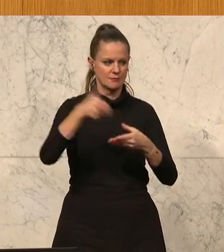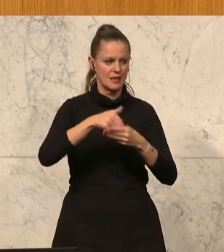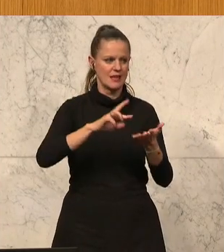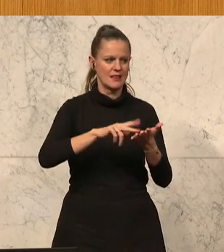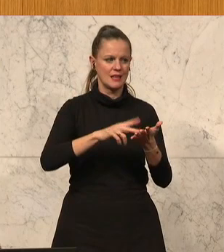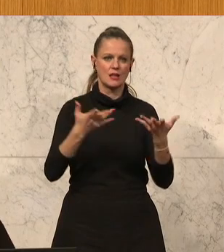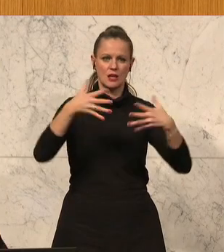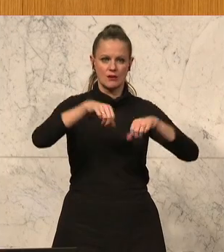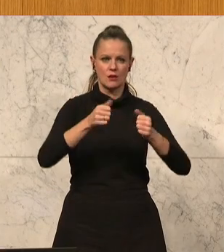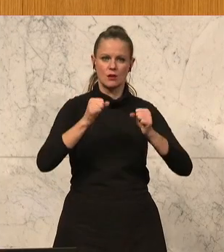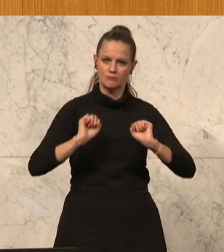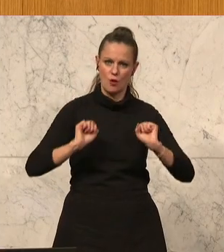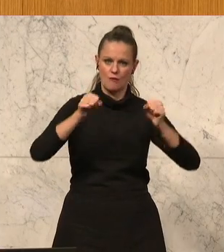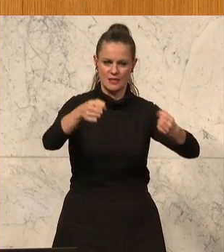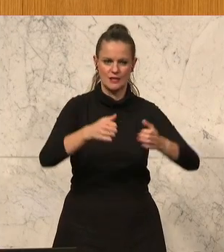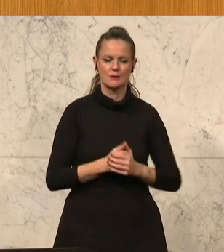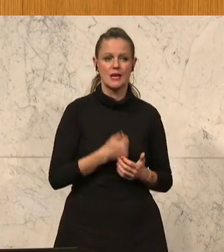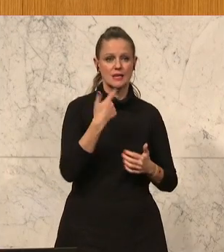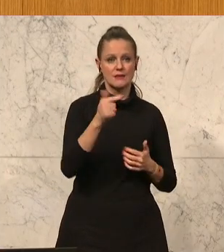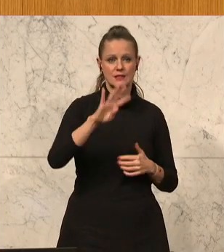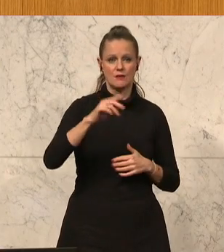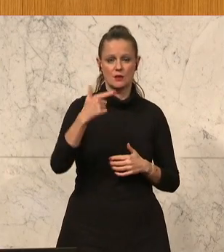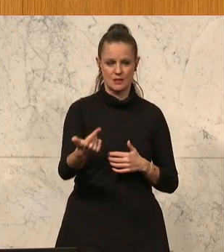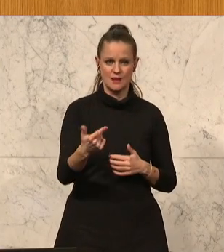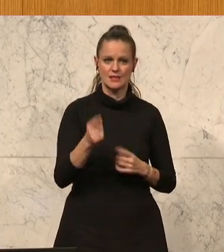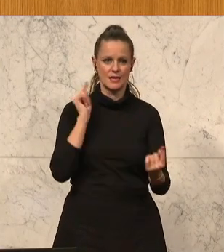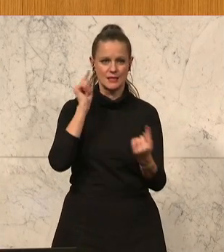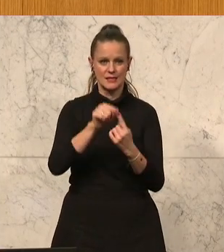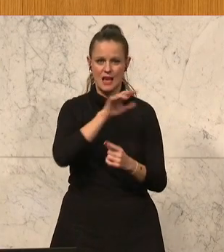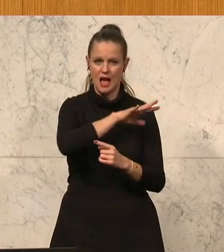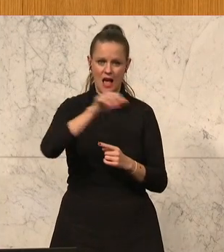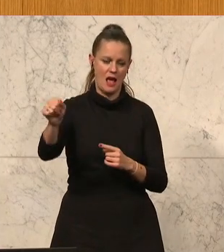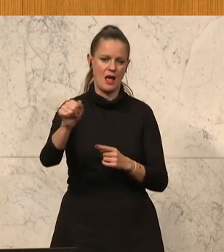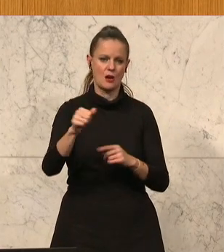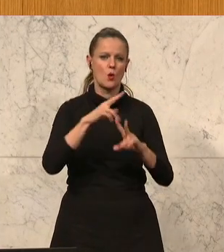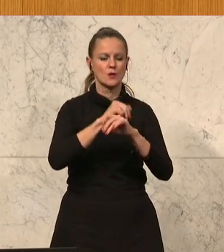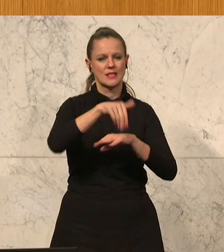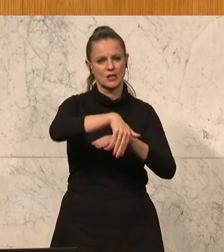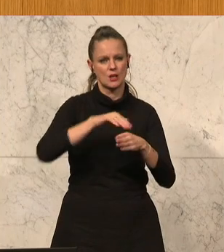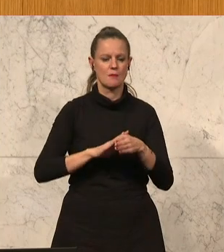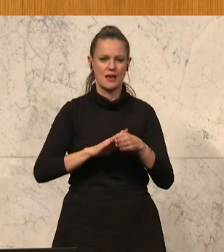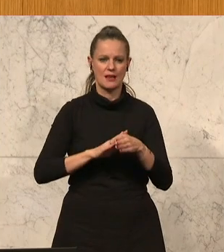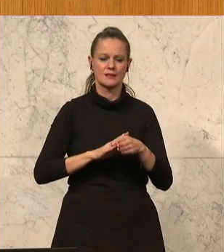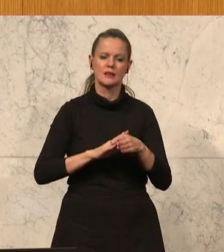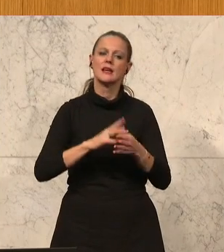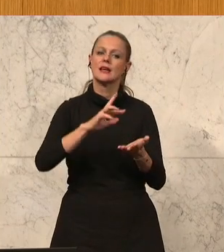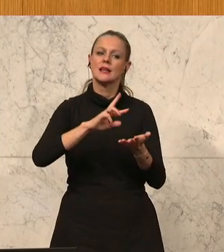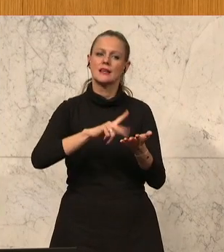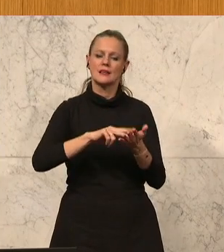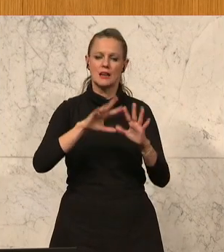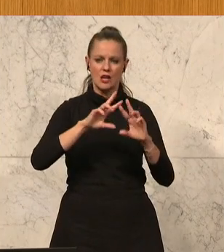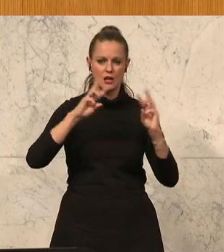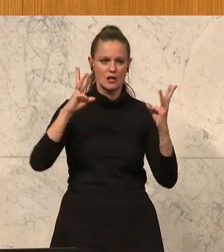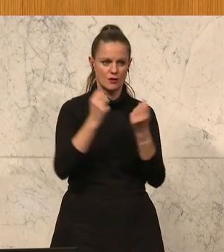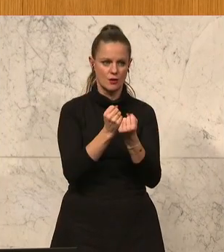digitale Kompetenzoffensive. 2024 sollen hier in allen österreichischen Gemeinden Digitalisierungsworkshops,